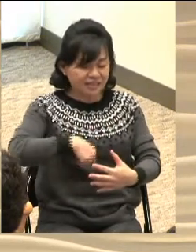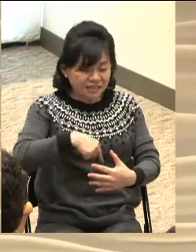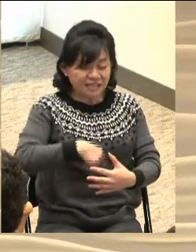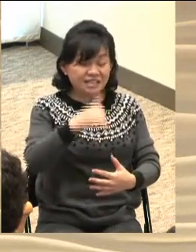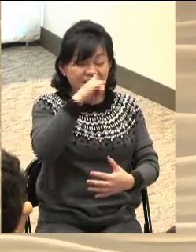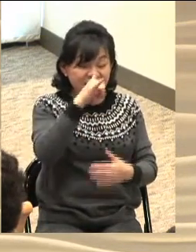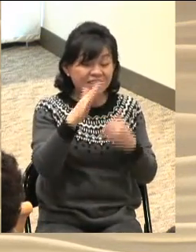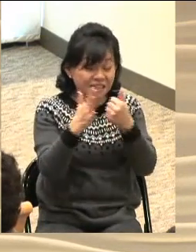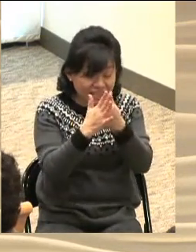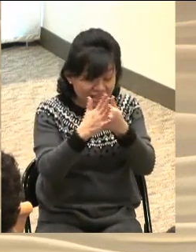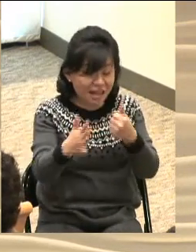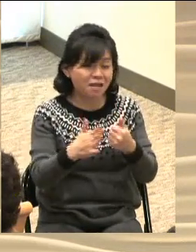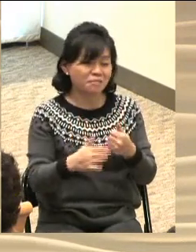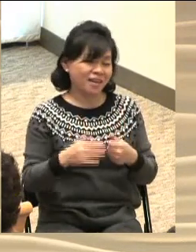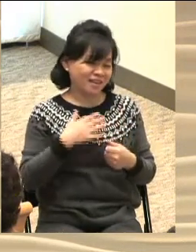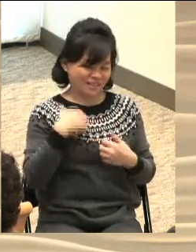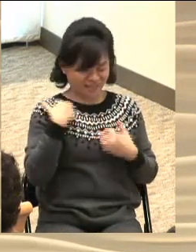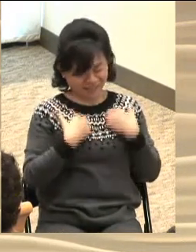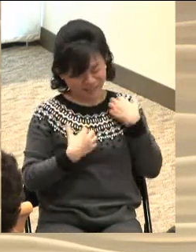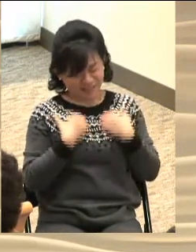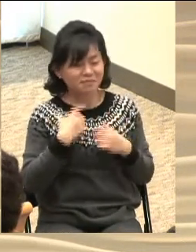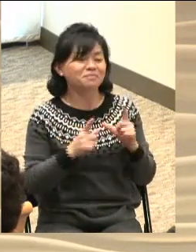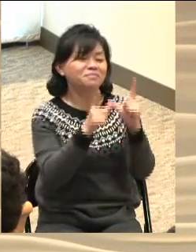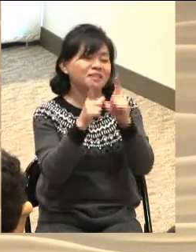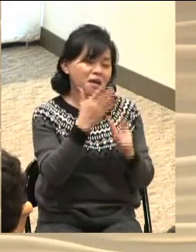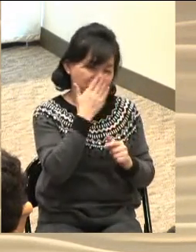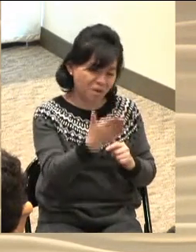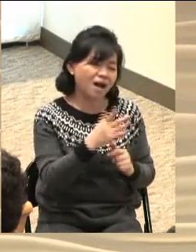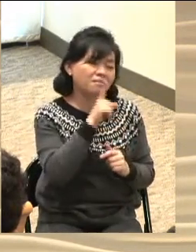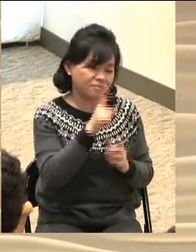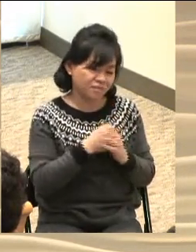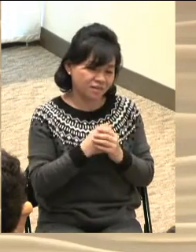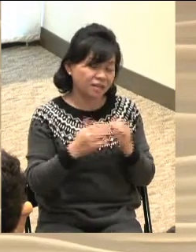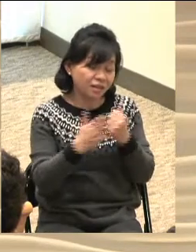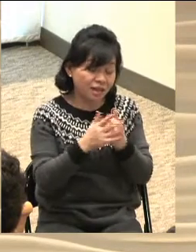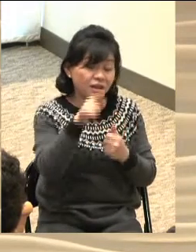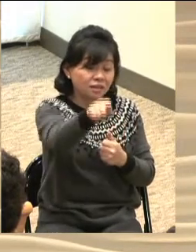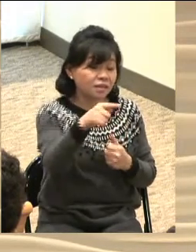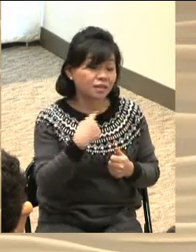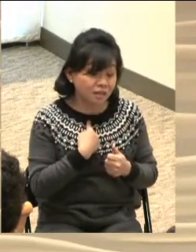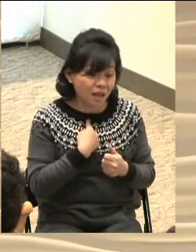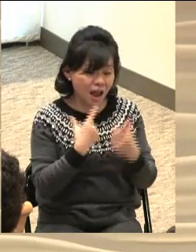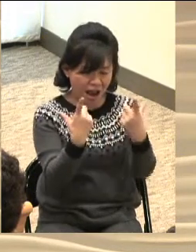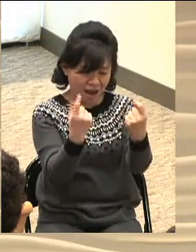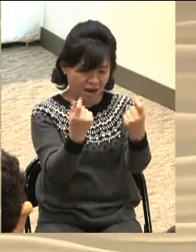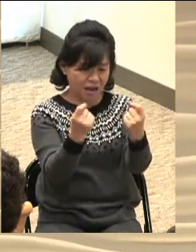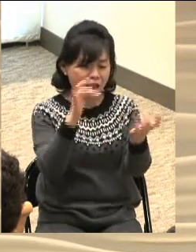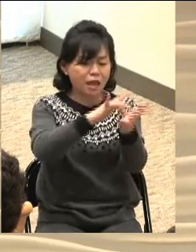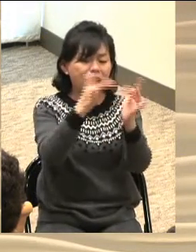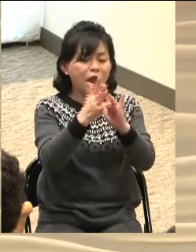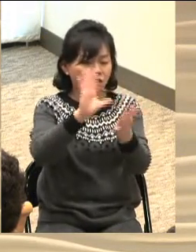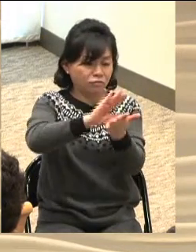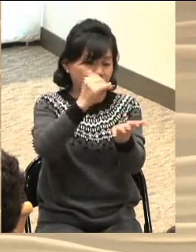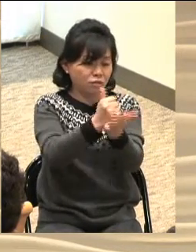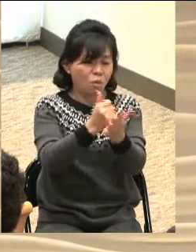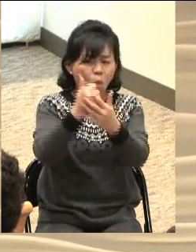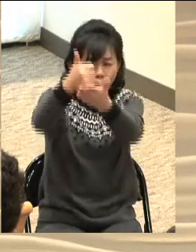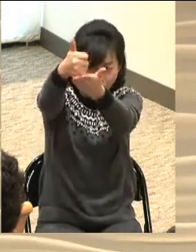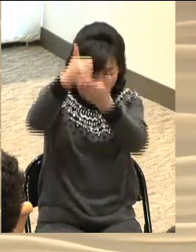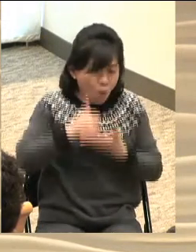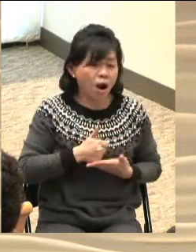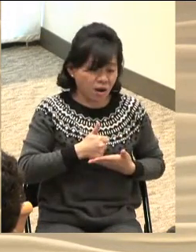경험되는 것이죠 오늘 저와 여러분 안에 예수 그리스도가 왕으로 자리 잡으시고 우리 안에